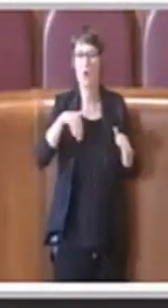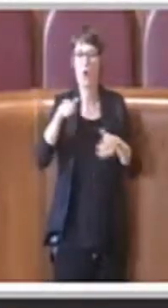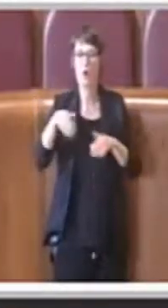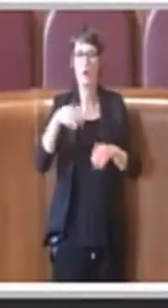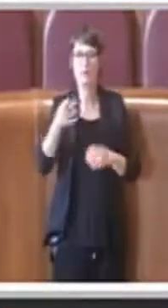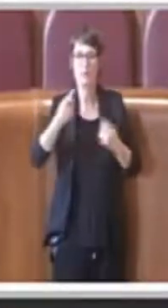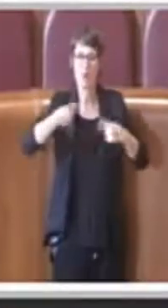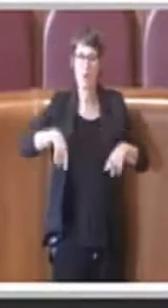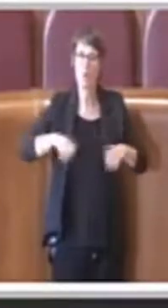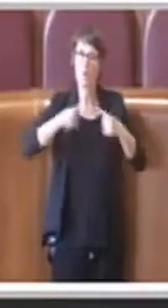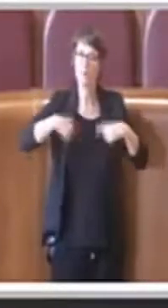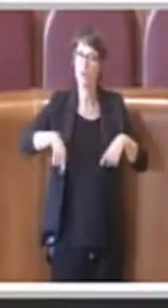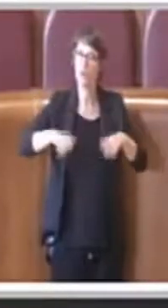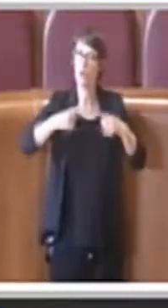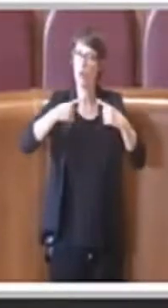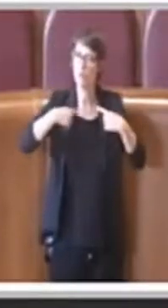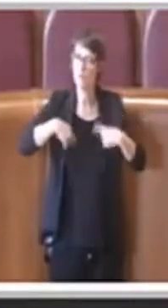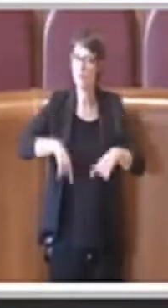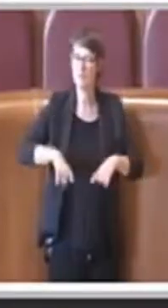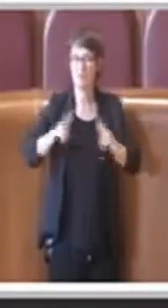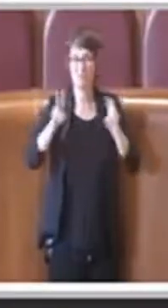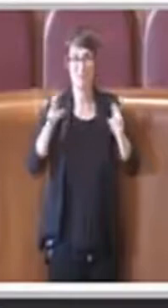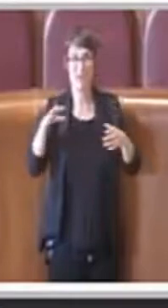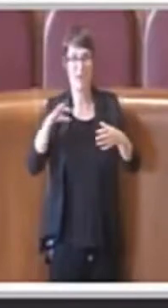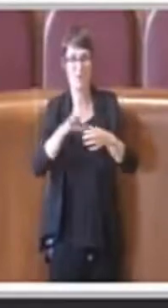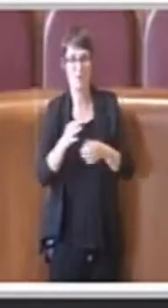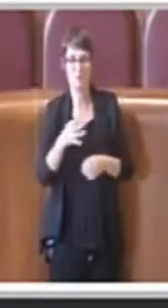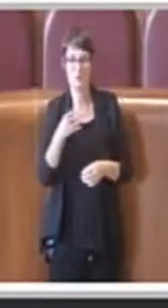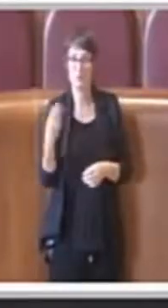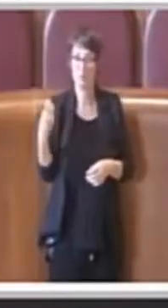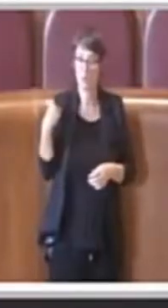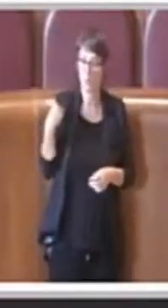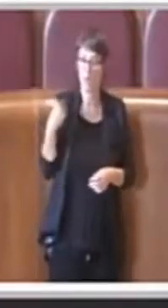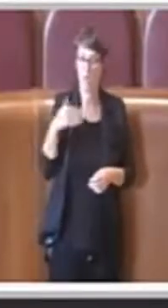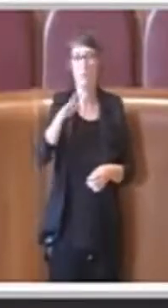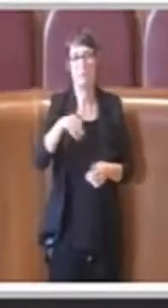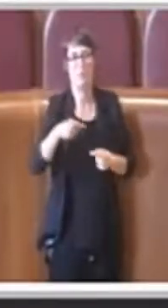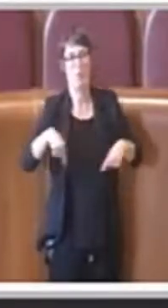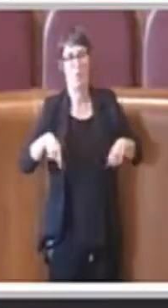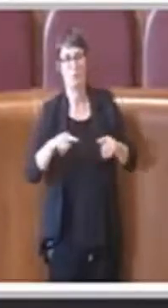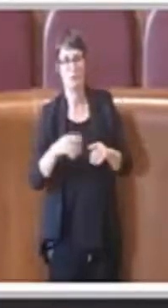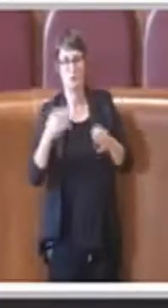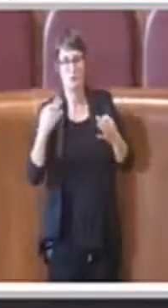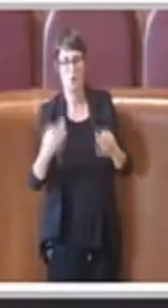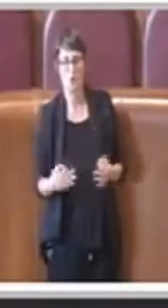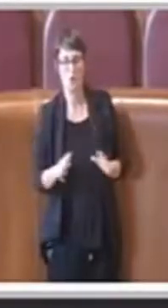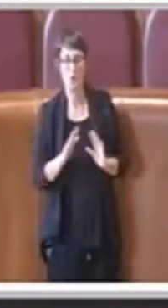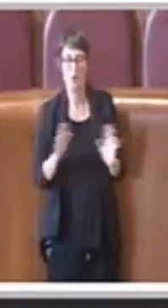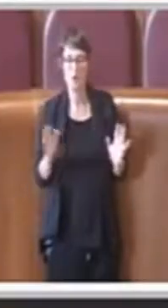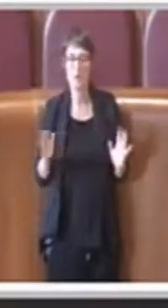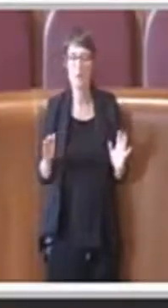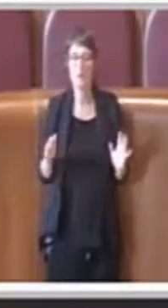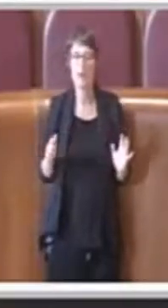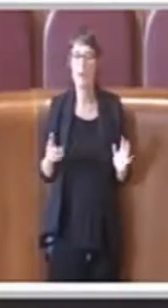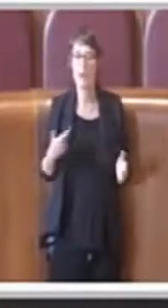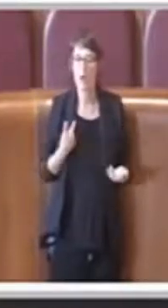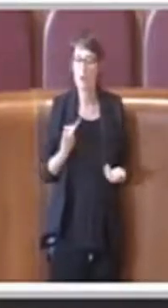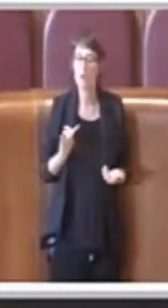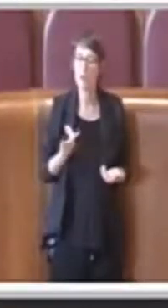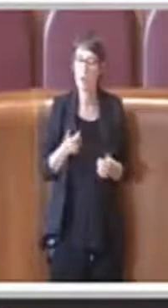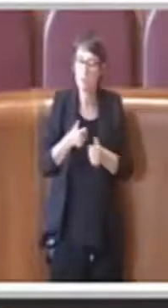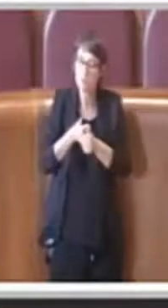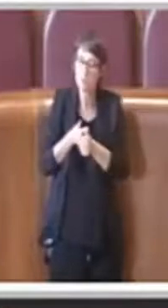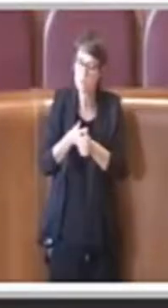commissioni sul punto quando mi è stato richiesto e insomma si sono seguiti passo passo